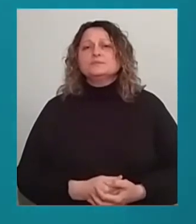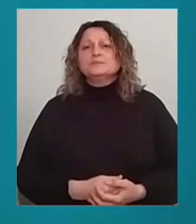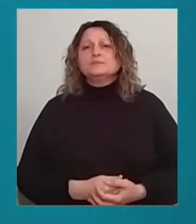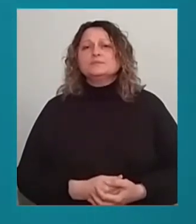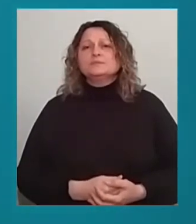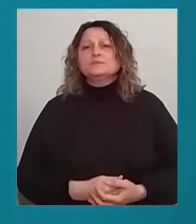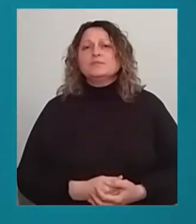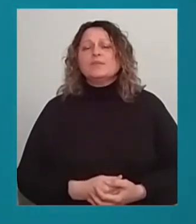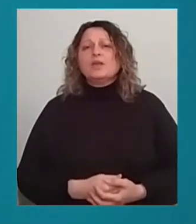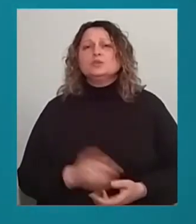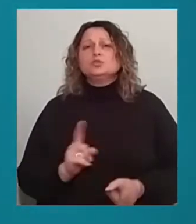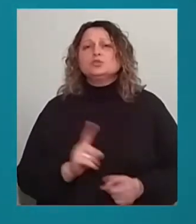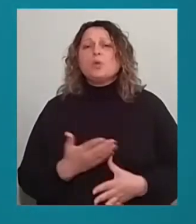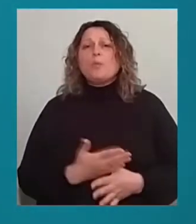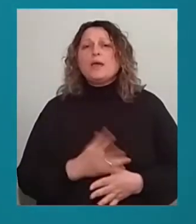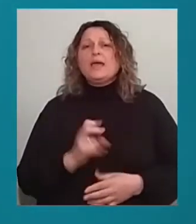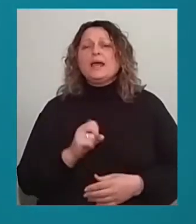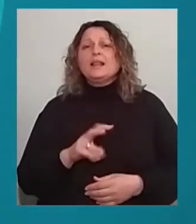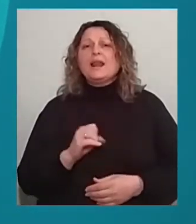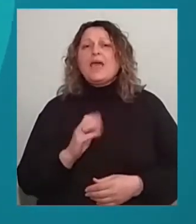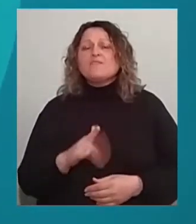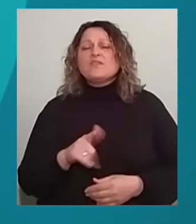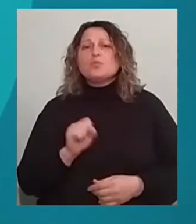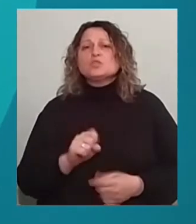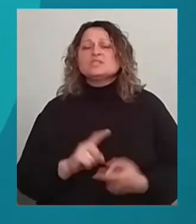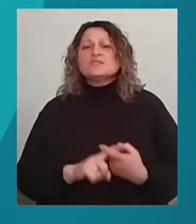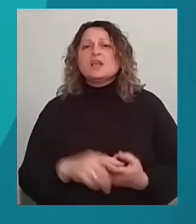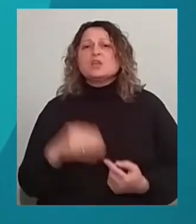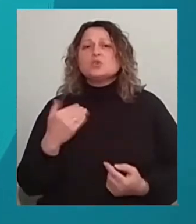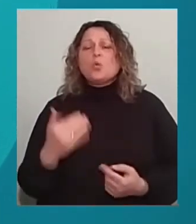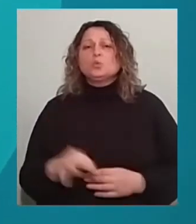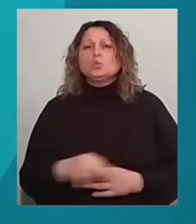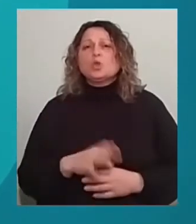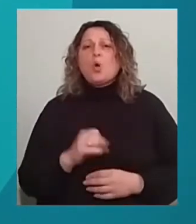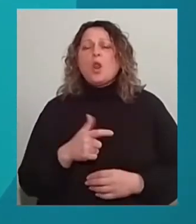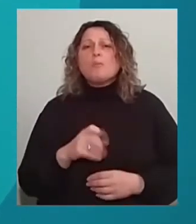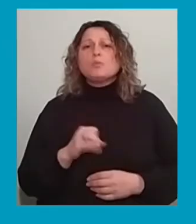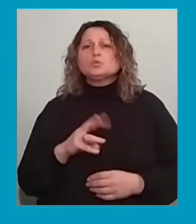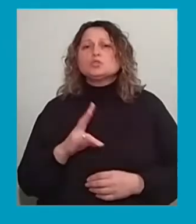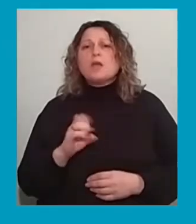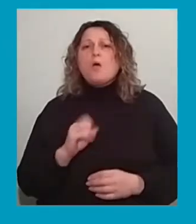Аби допомогти Кирилу Кирєєву, можете зв'язатися із його дружиною Ольгою Послушною у Фейсбуці.